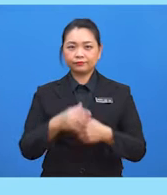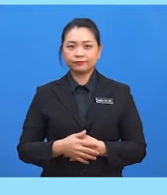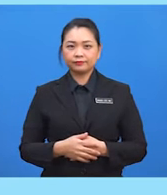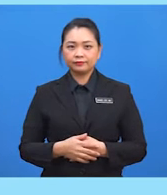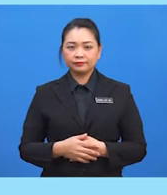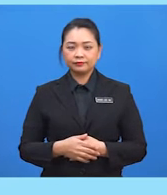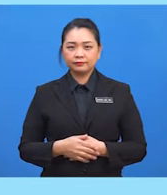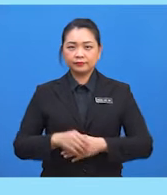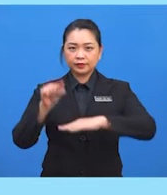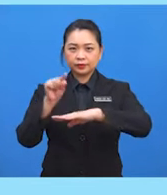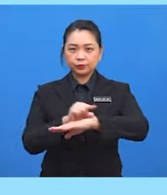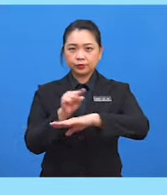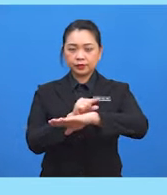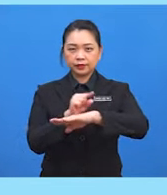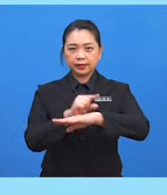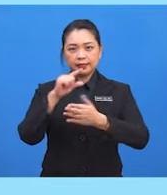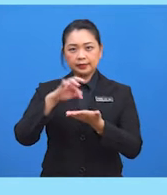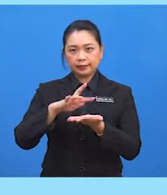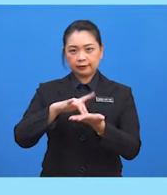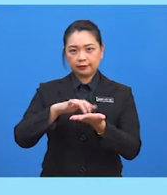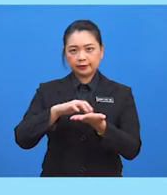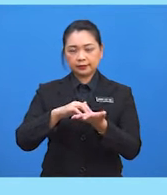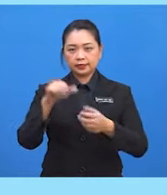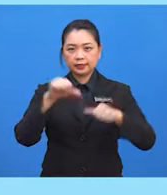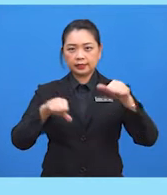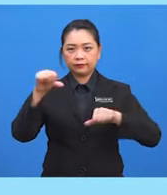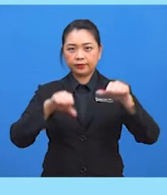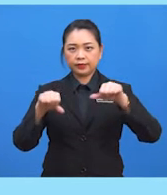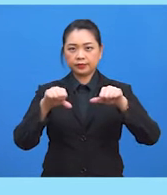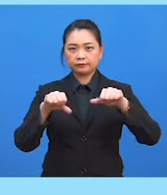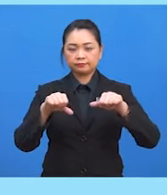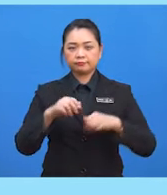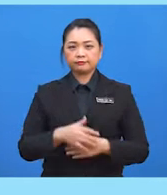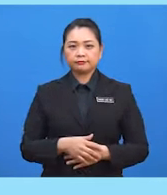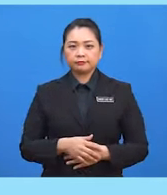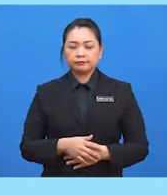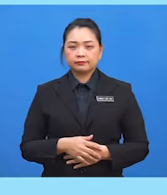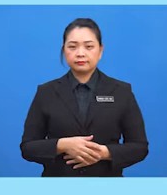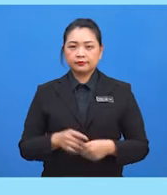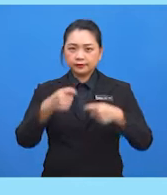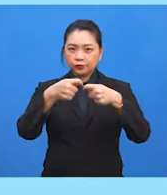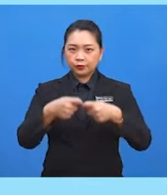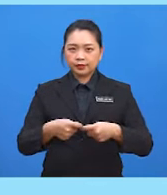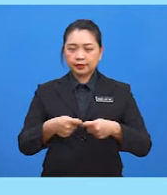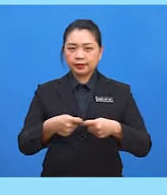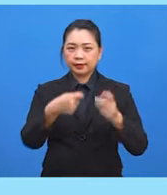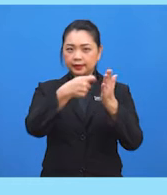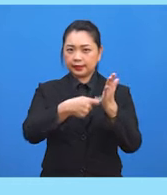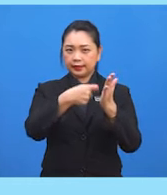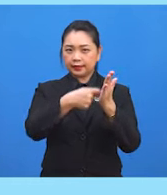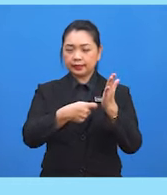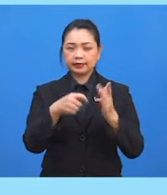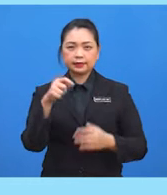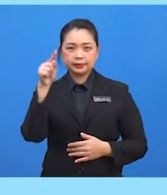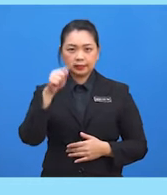Dengan menggunakan kalkulator saintifik untuk menentukan teta bagi